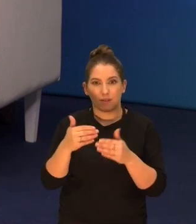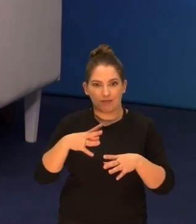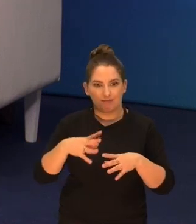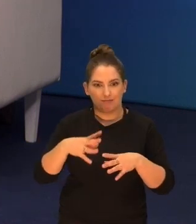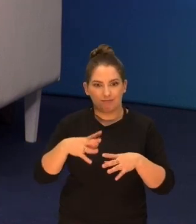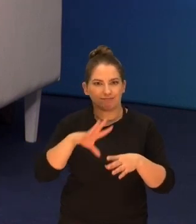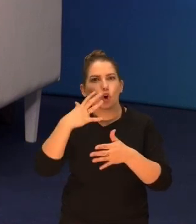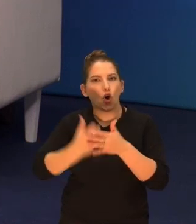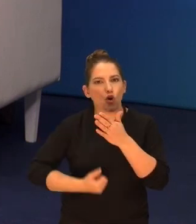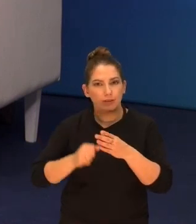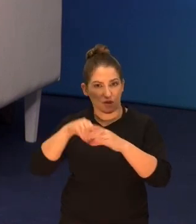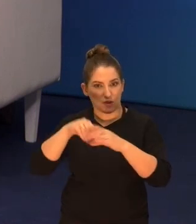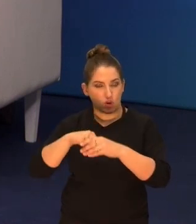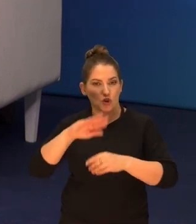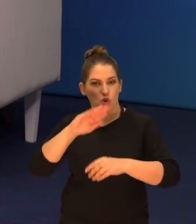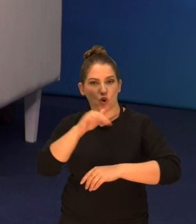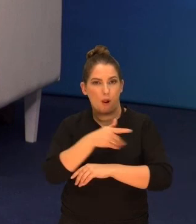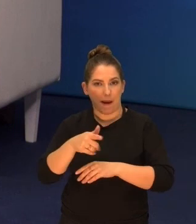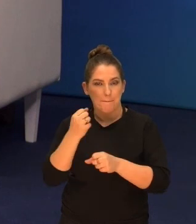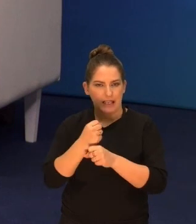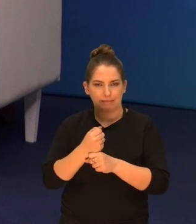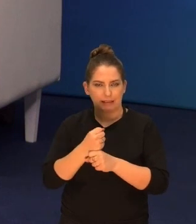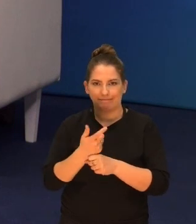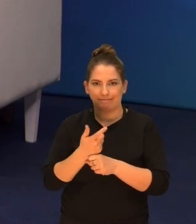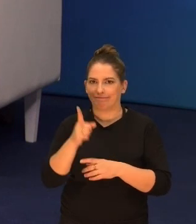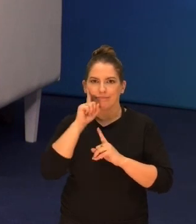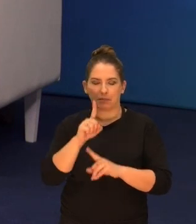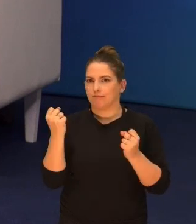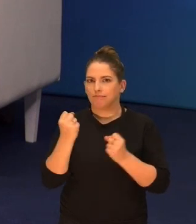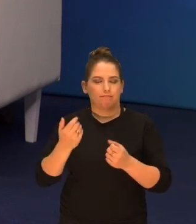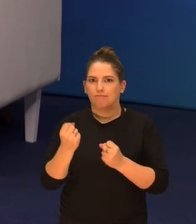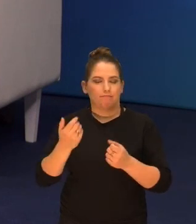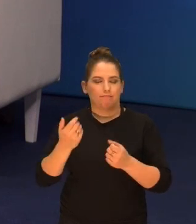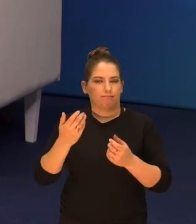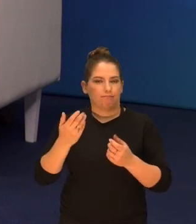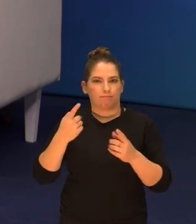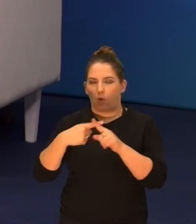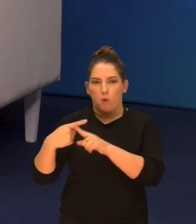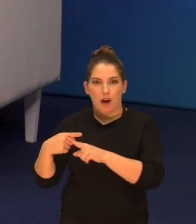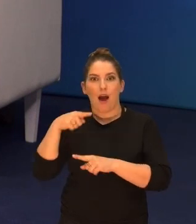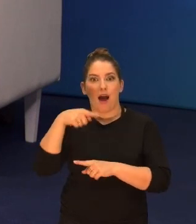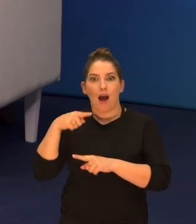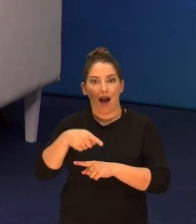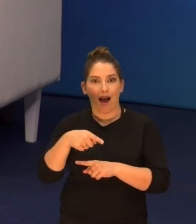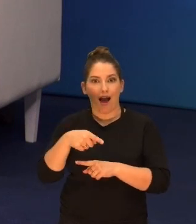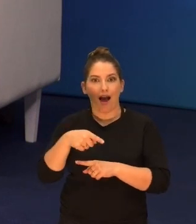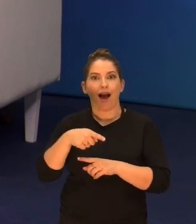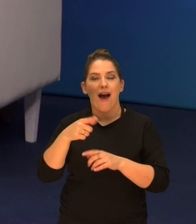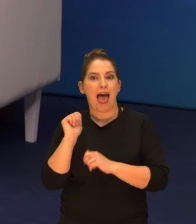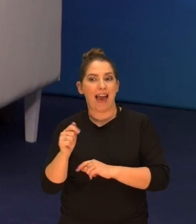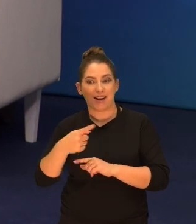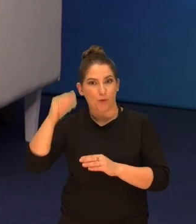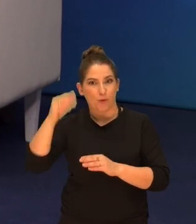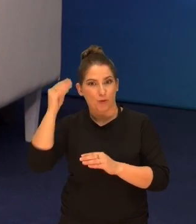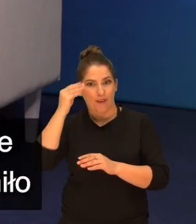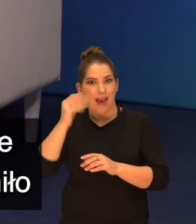zaadoptować do szkolnej pracy, okazała się naprawdę zbawienna. I nagle to oni byli w roli tych ekspertów,